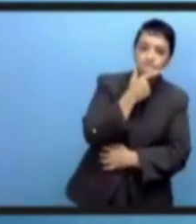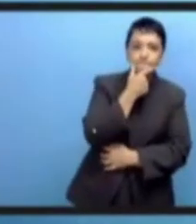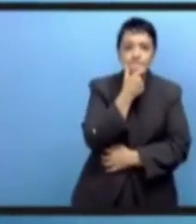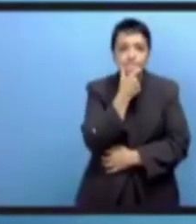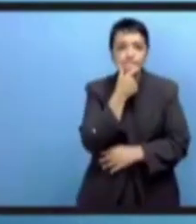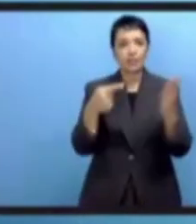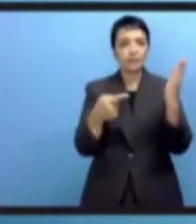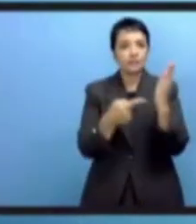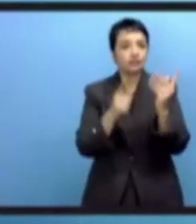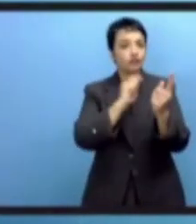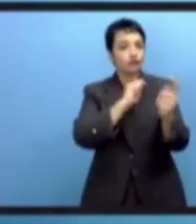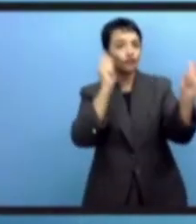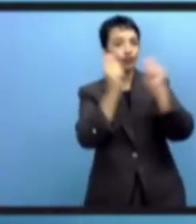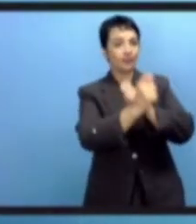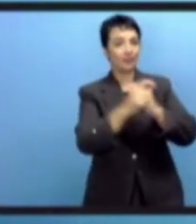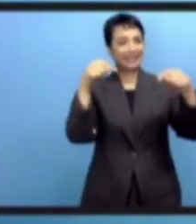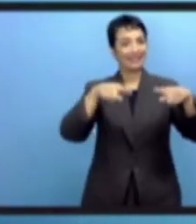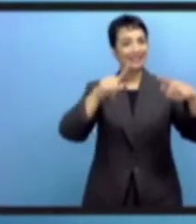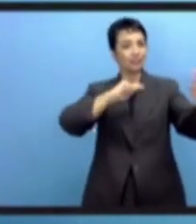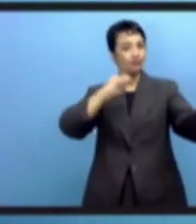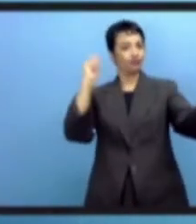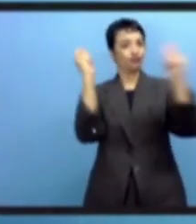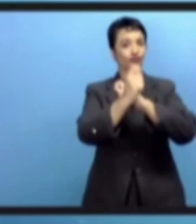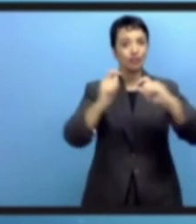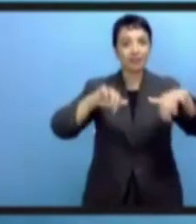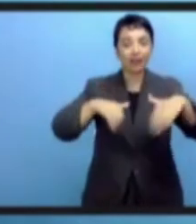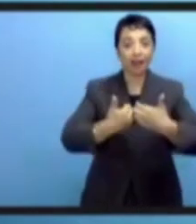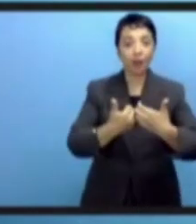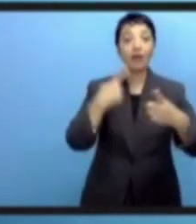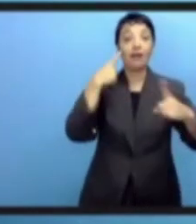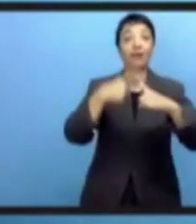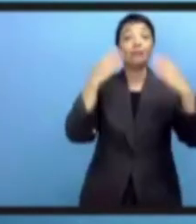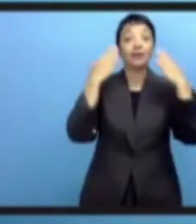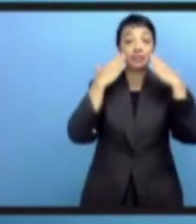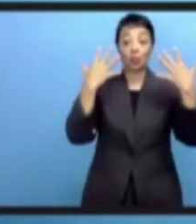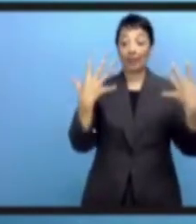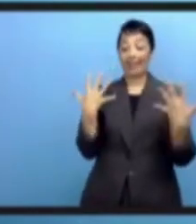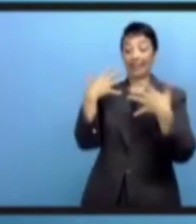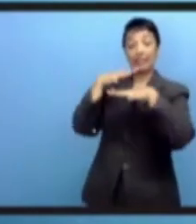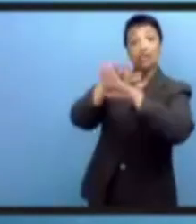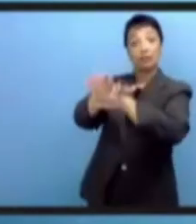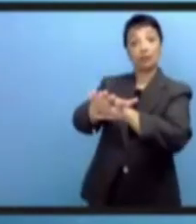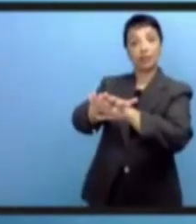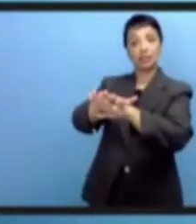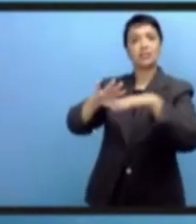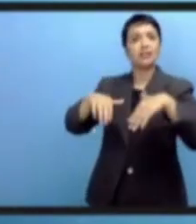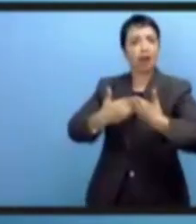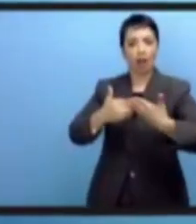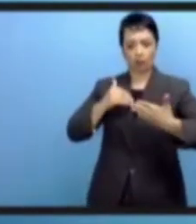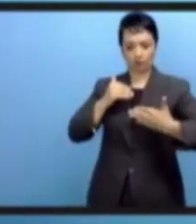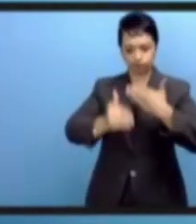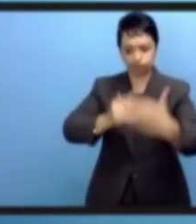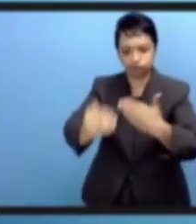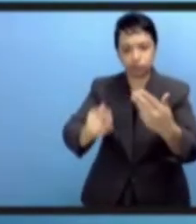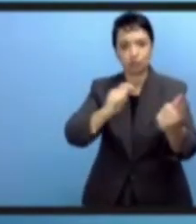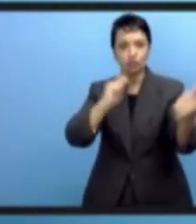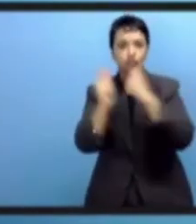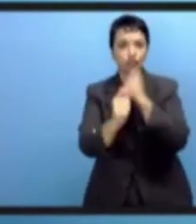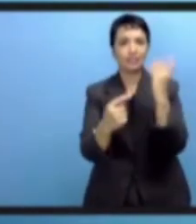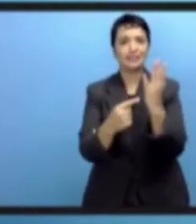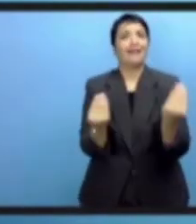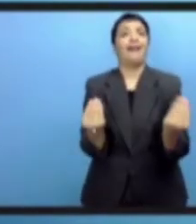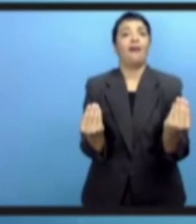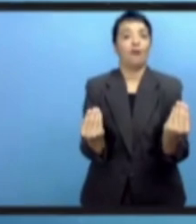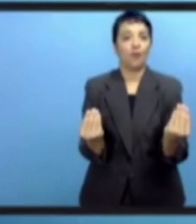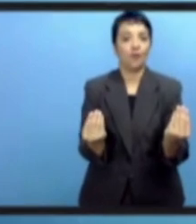понятен, но сложнее определить, где пределы цифровой трансформации. Также нужно